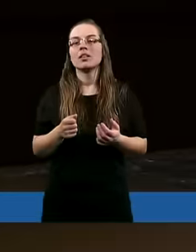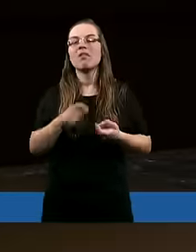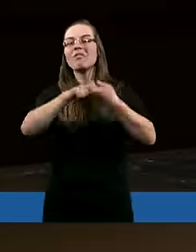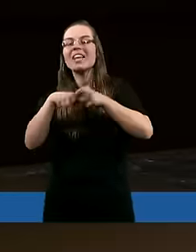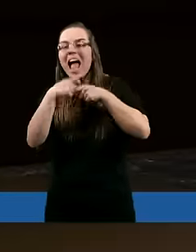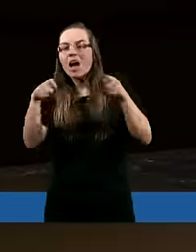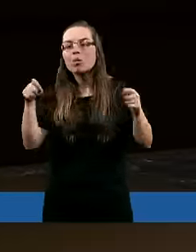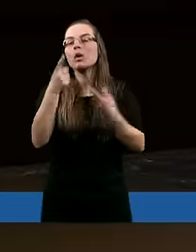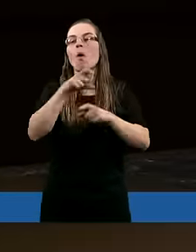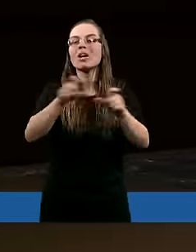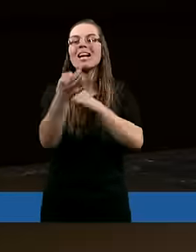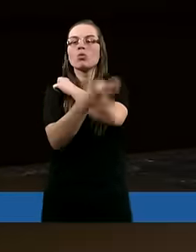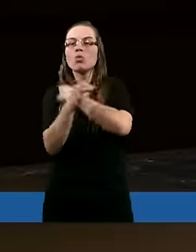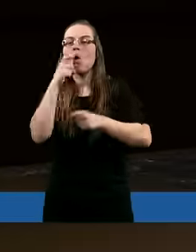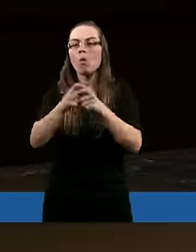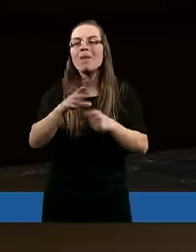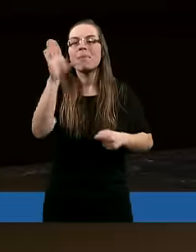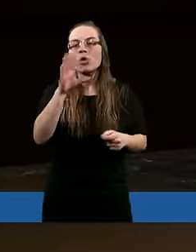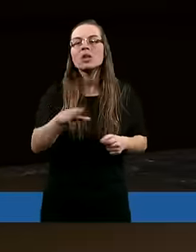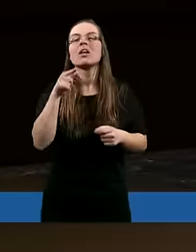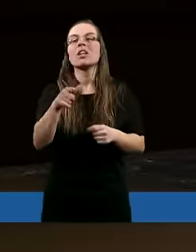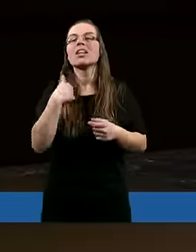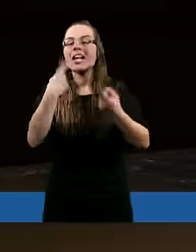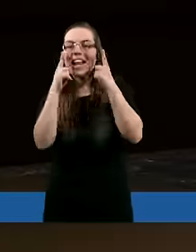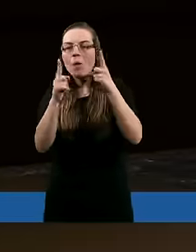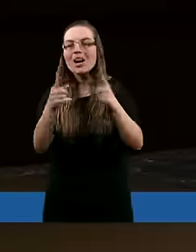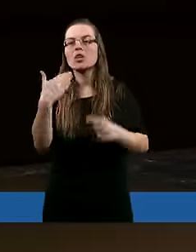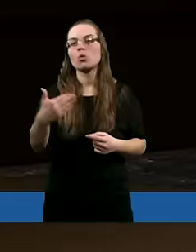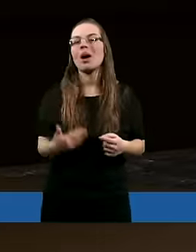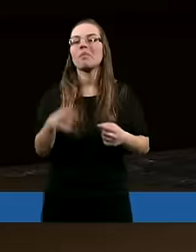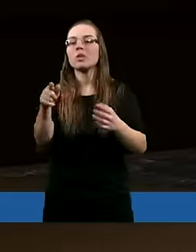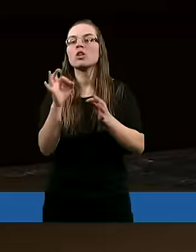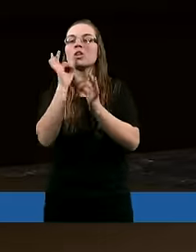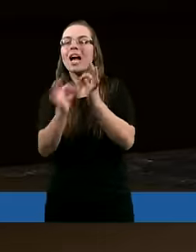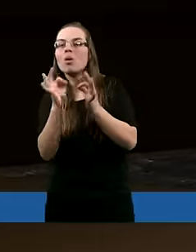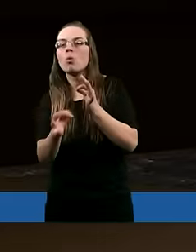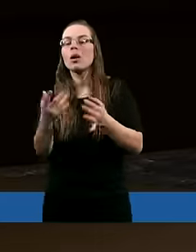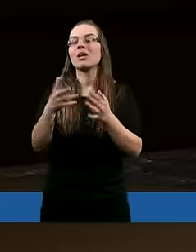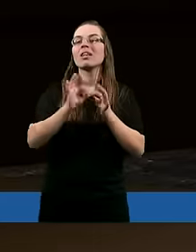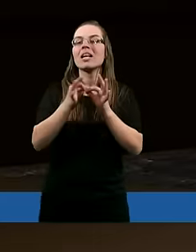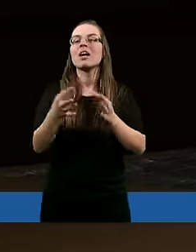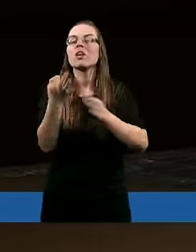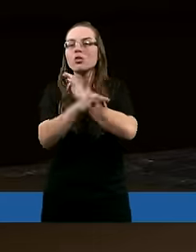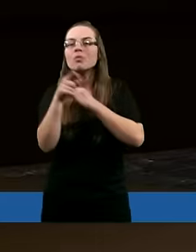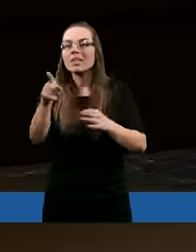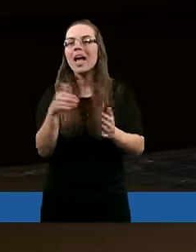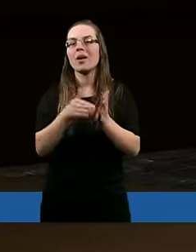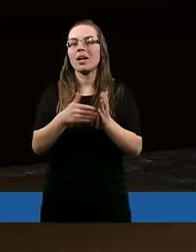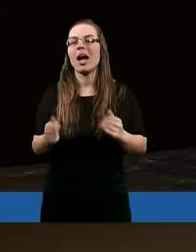poprzez studiowanie Słowa Bożego, szczególnie to zauważyłam, i to szczególnie, gdy rozpoczynałam dzień,